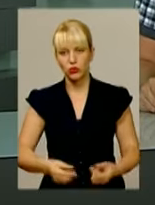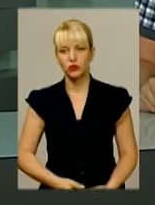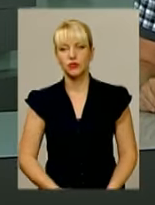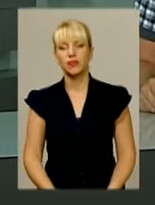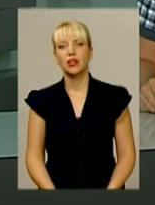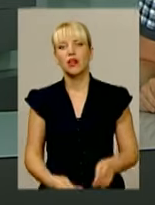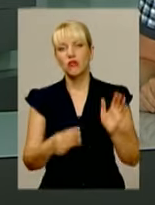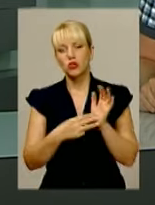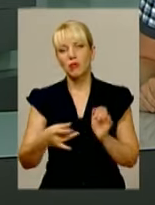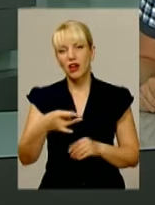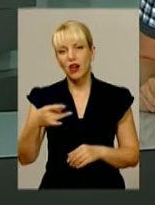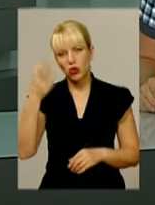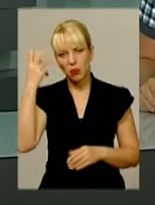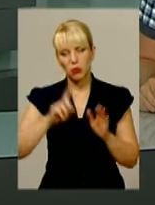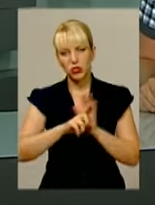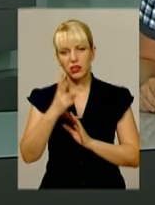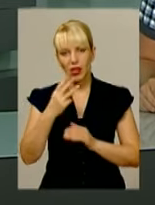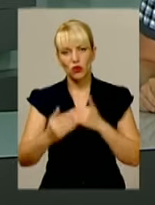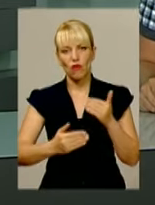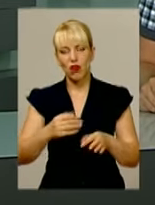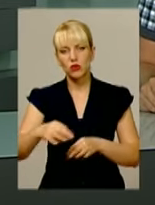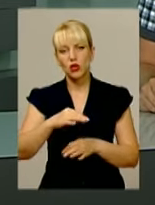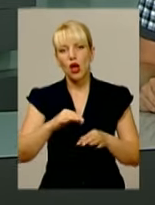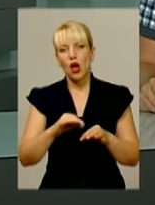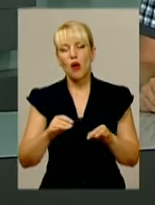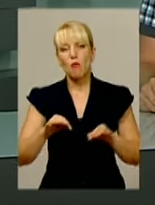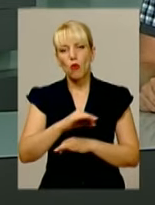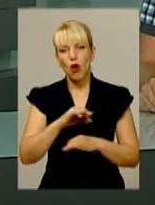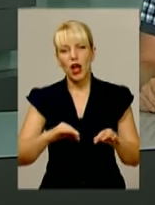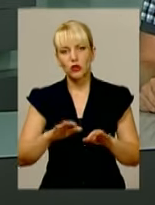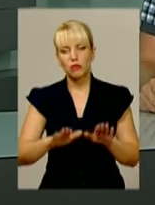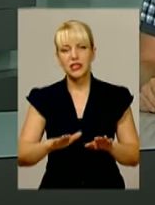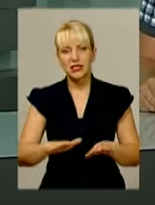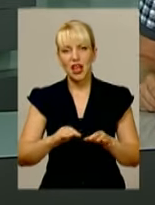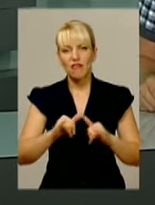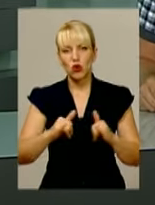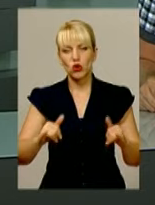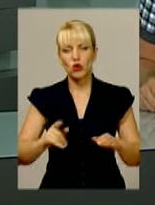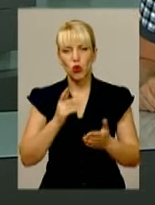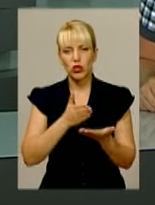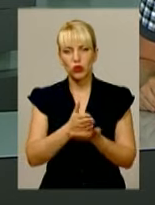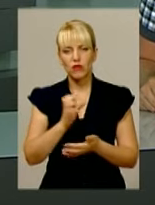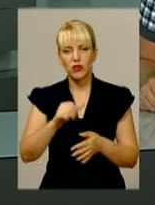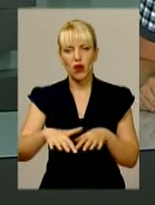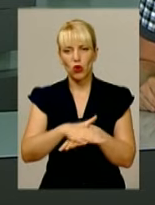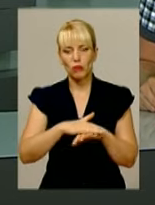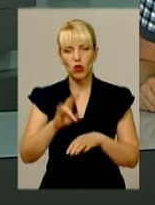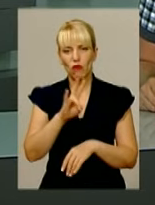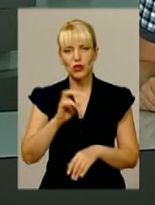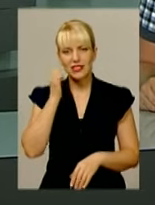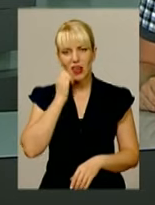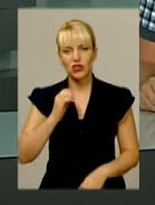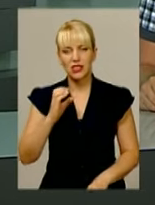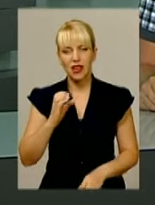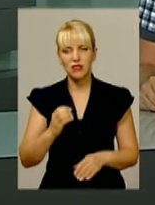У восьми районах Хмельниччини розпочато третю фазу проєкту «Місцевий розвиток», орієнтований на громаду. В Новоушицькому, Чемеровецькому, Старосинявському,